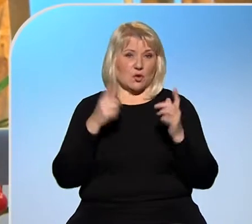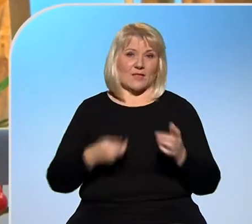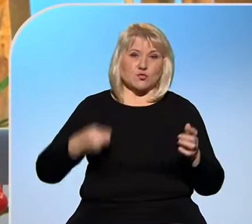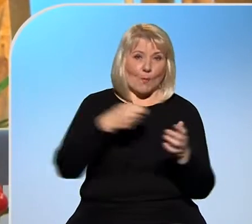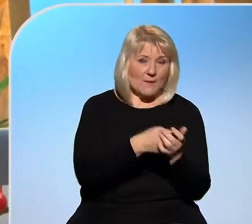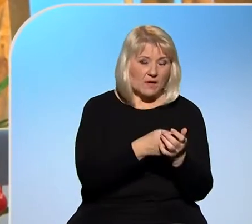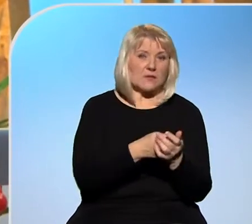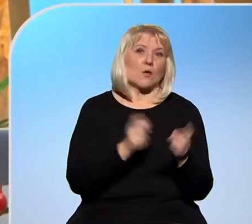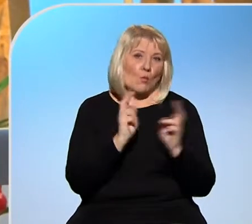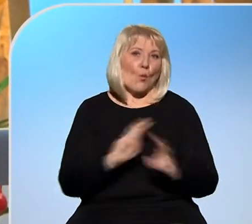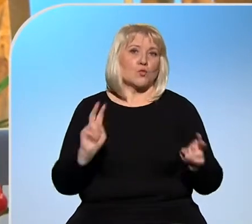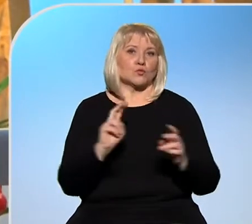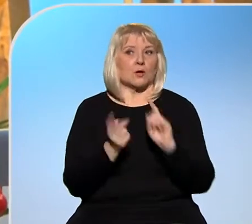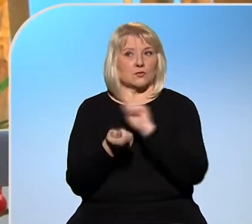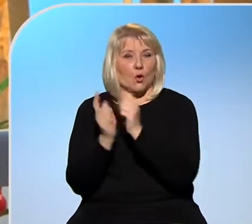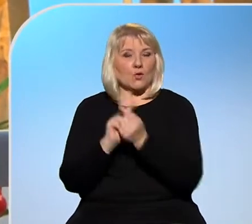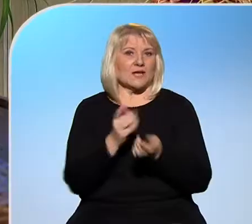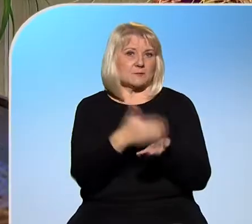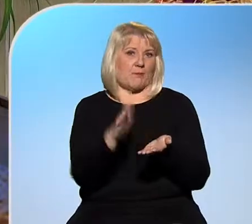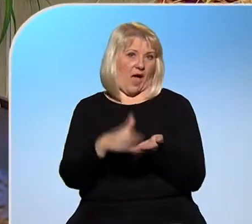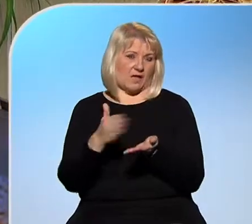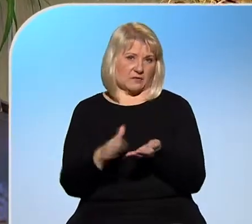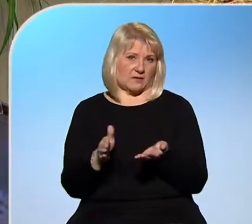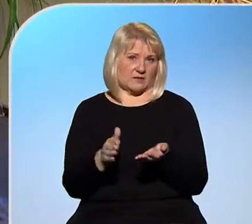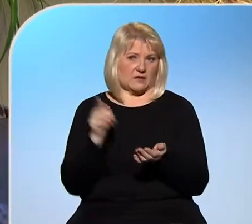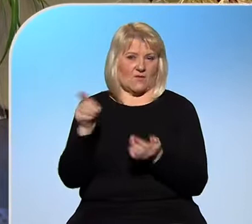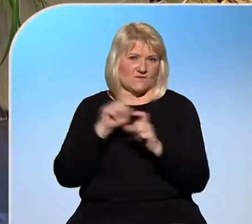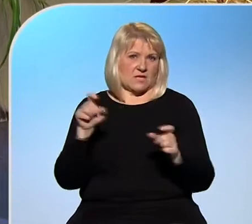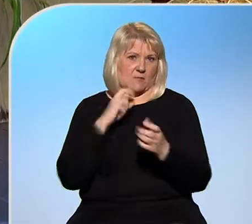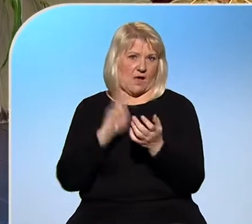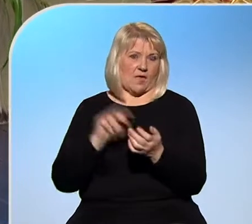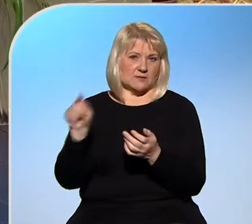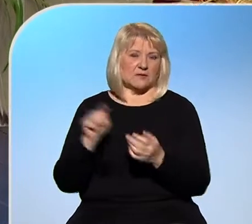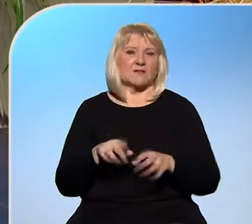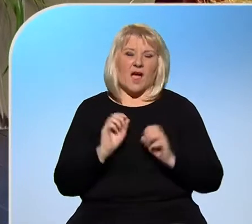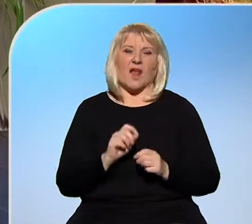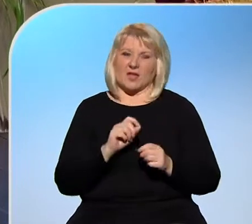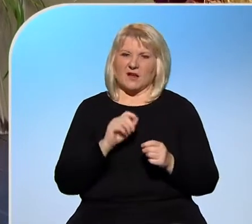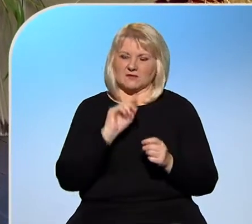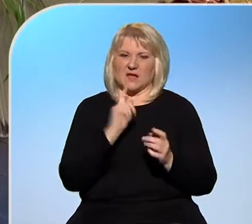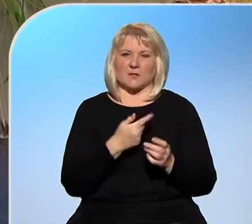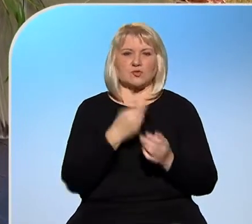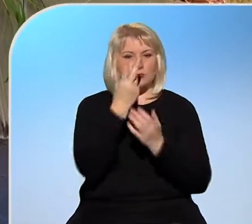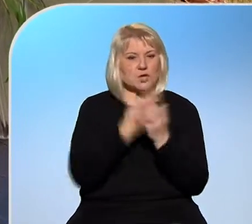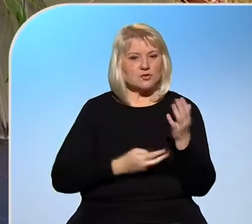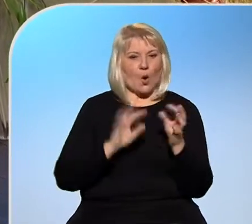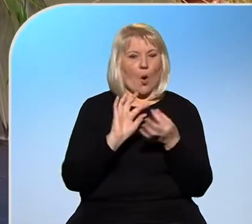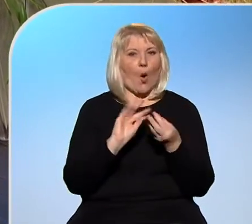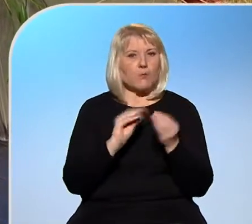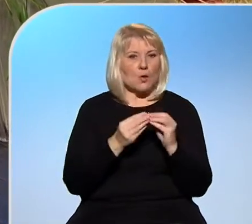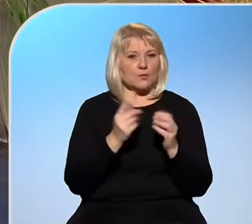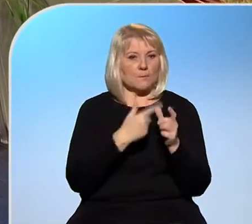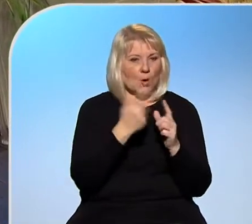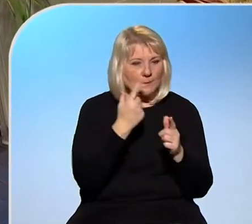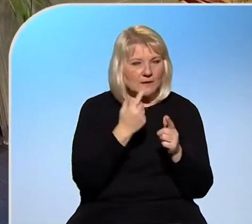kalendářem, který lze řešit se s dodavatelem. Ale v tomto případě určitě doporučím vždy projit si obchodní podmínky, po případě kontaktovat svého dodavatele, abychom se